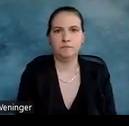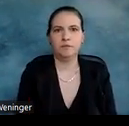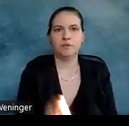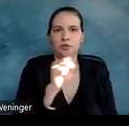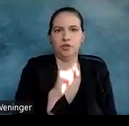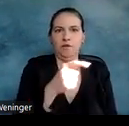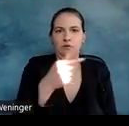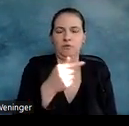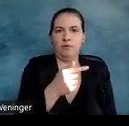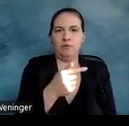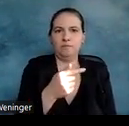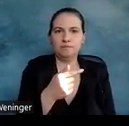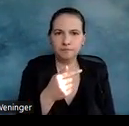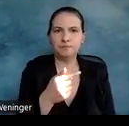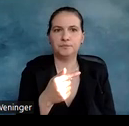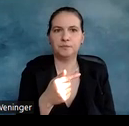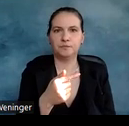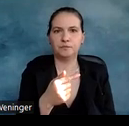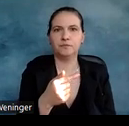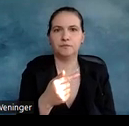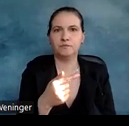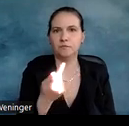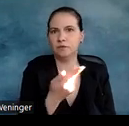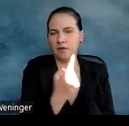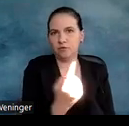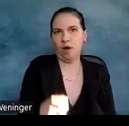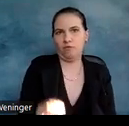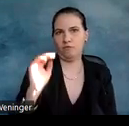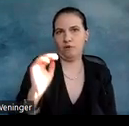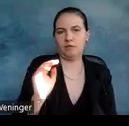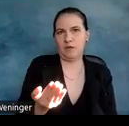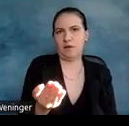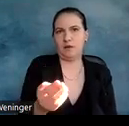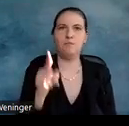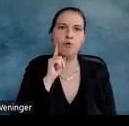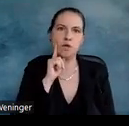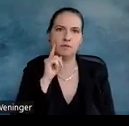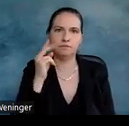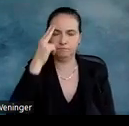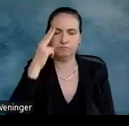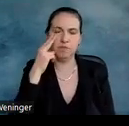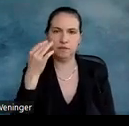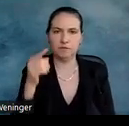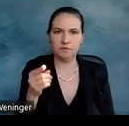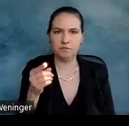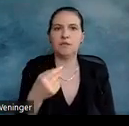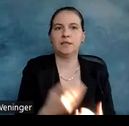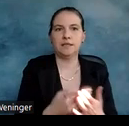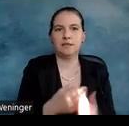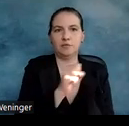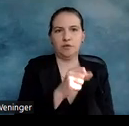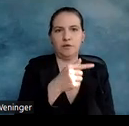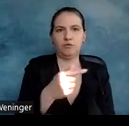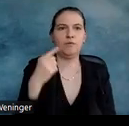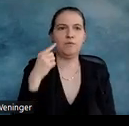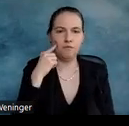Schievertroup ist mit der Bedeutung von Klarheit und Sauberkeit aufgewachsen. Ihre Mutter erblindet war. Wusste Schievertroup, dass das Haus sauber